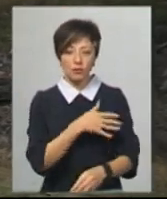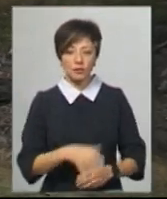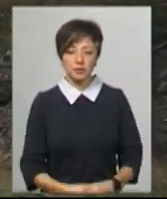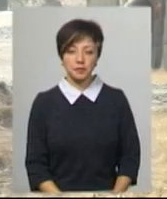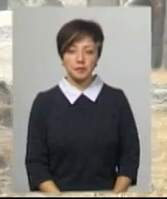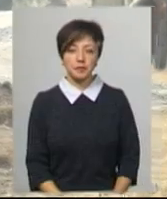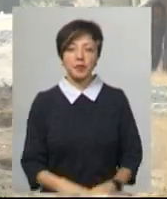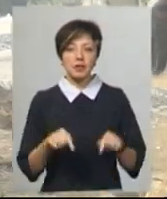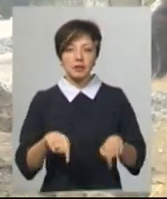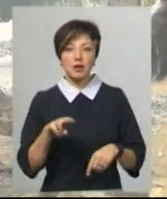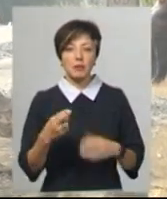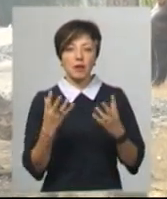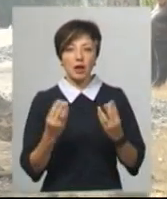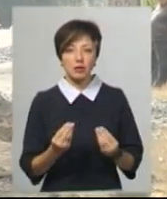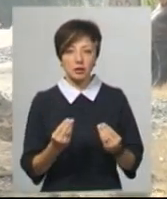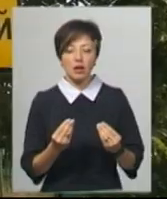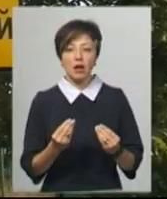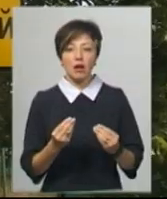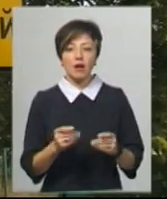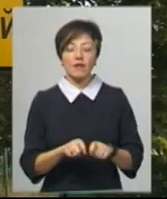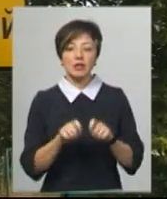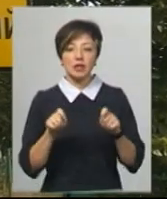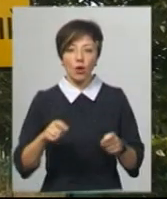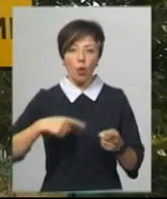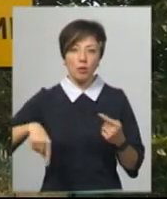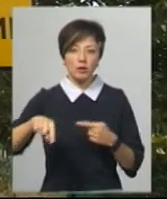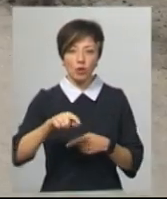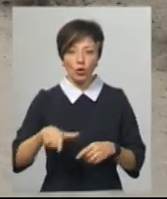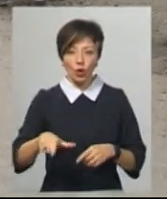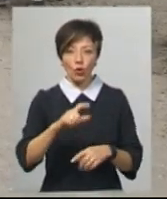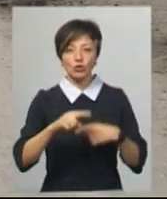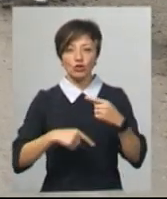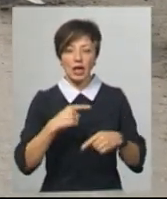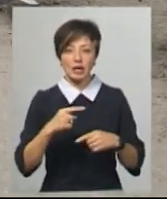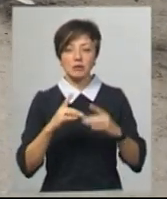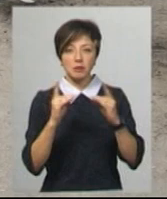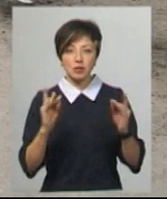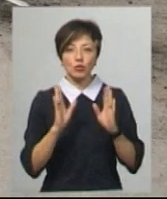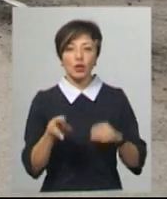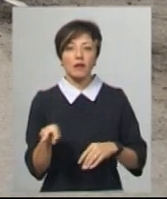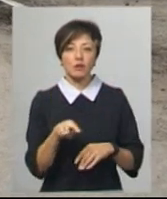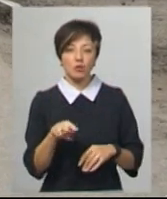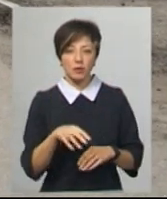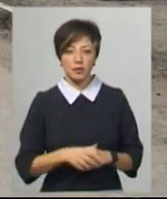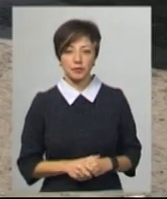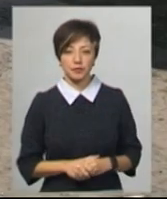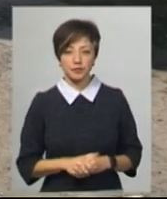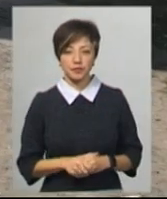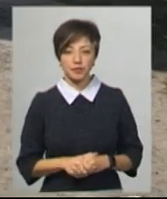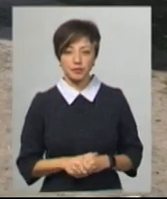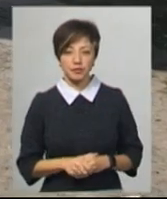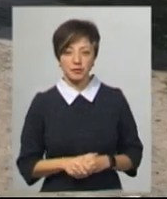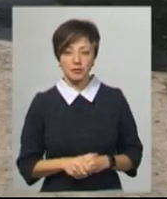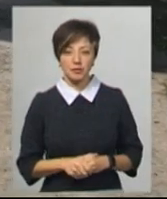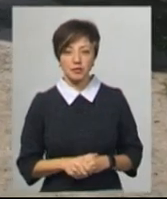додає, цієї п'ятниці відкриють рух об'їзною дорогою, а в листопаді через міст. Анастасія Збродова, Іван Мовчан, Юрій Чорний. Новини на